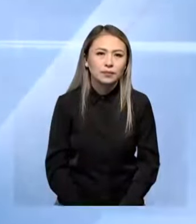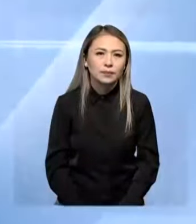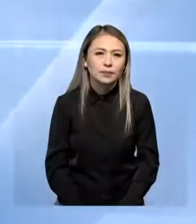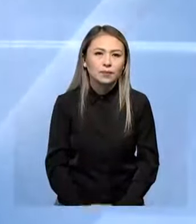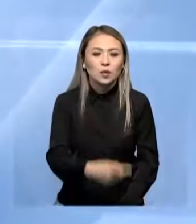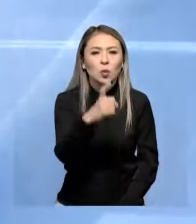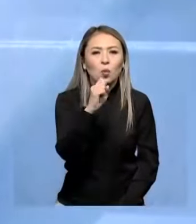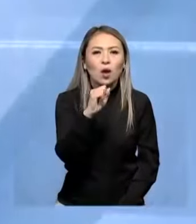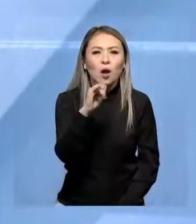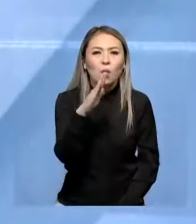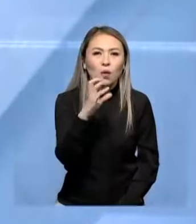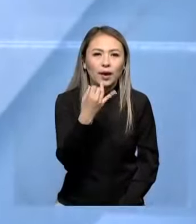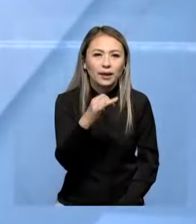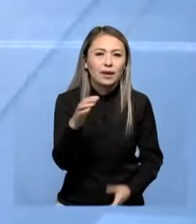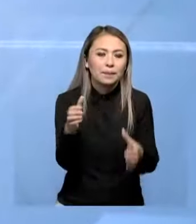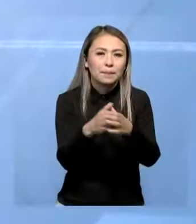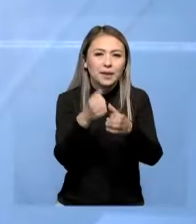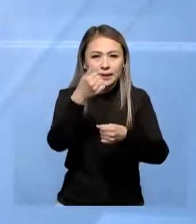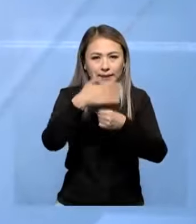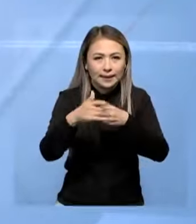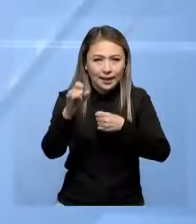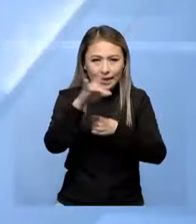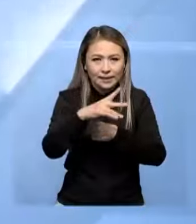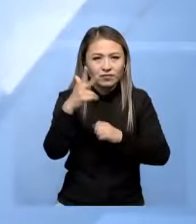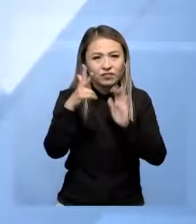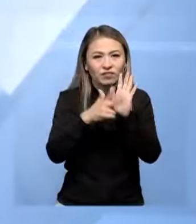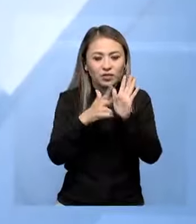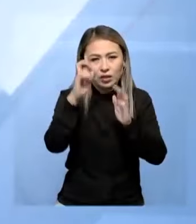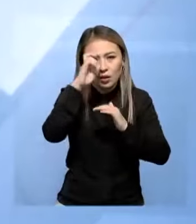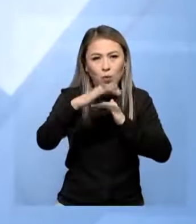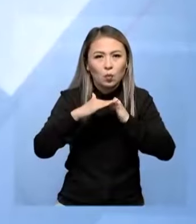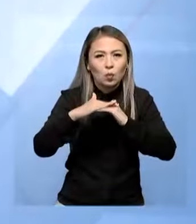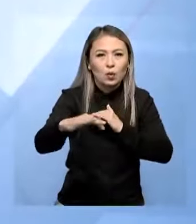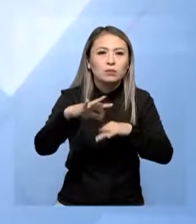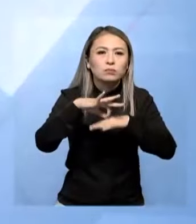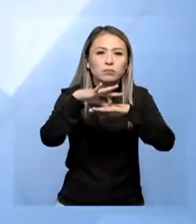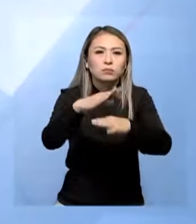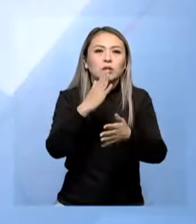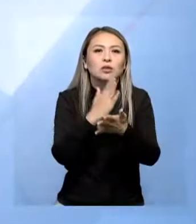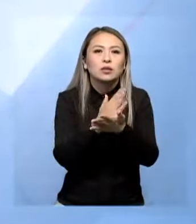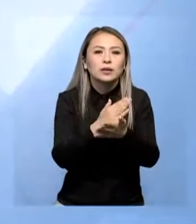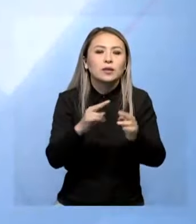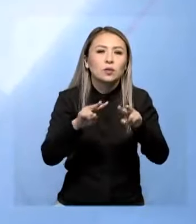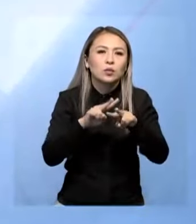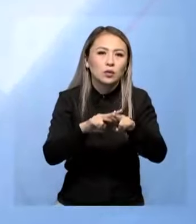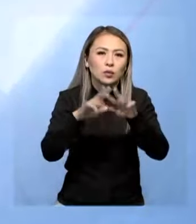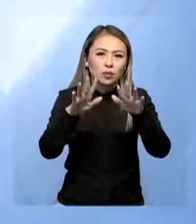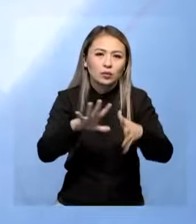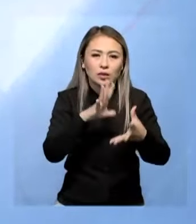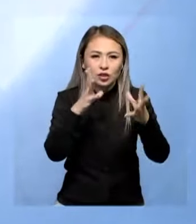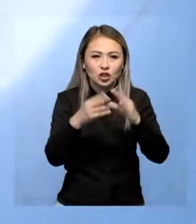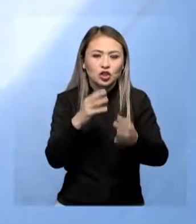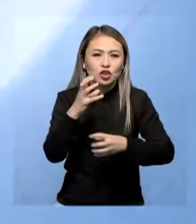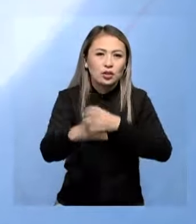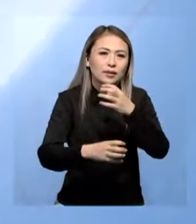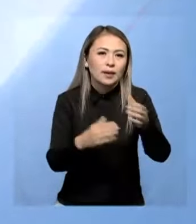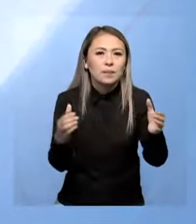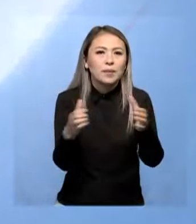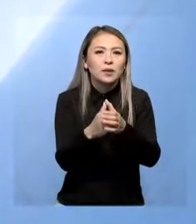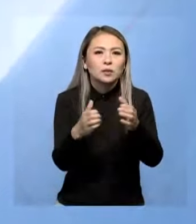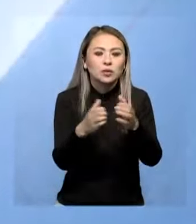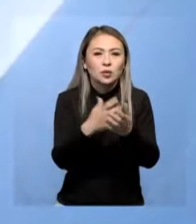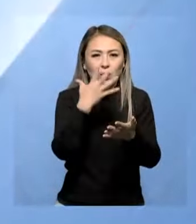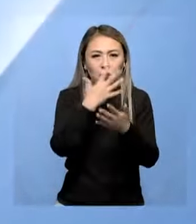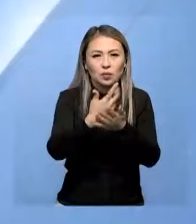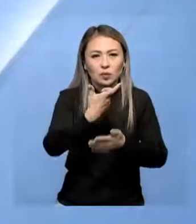Huawei компаниясы орталық Азияның сегіз еліне ауқымды сапар ұйымдастырды. Шарай ел ордадағы ортынданды. Жақандық